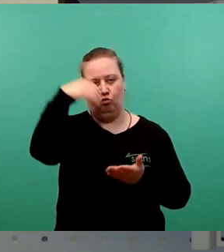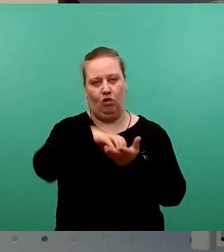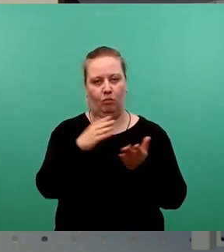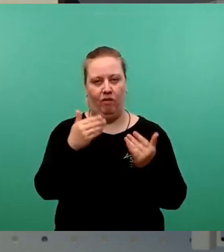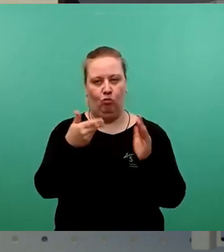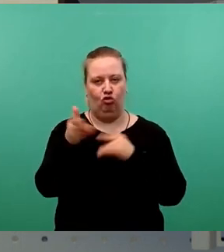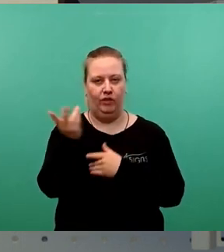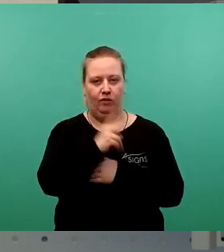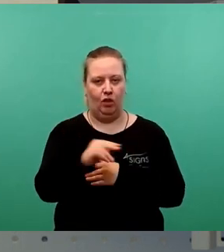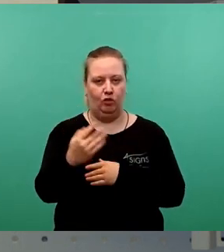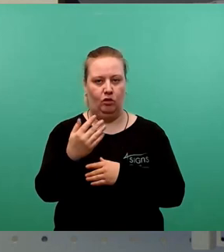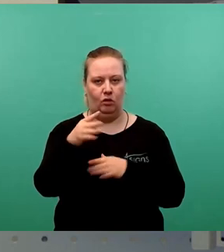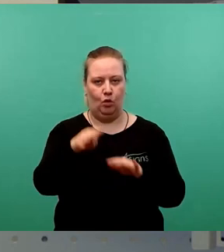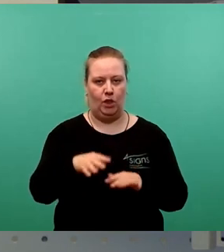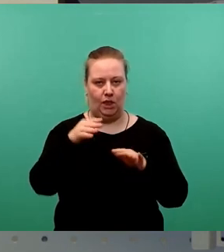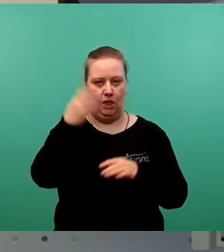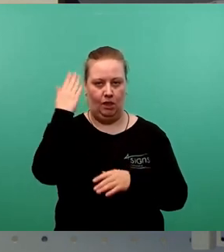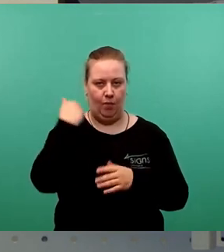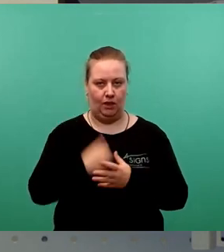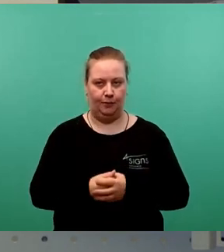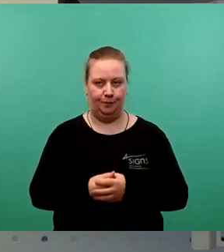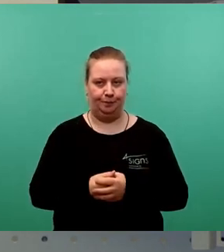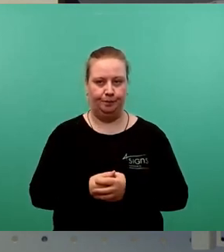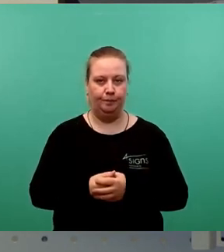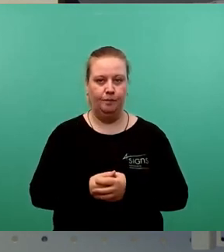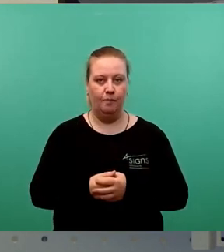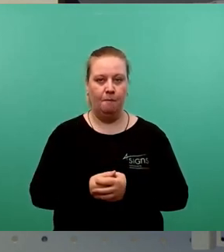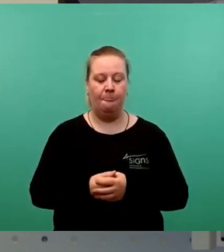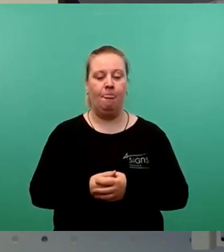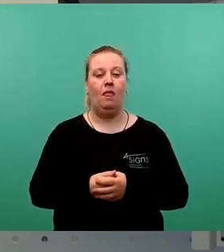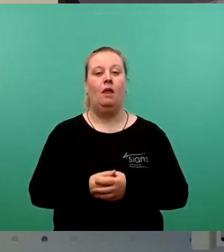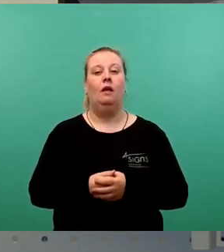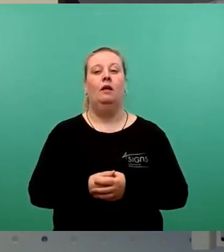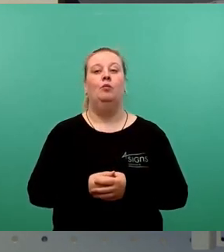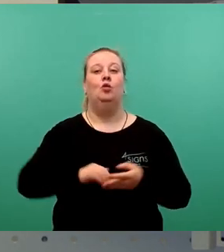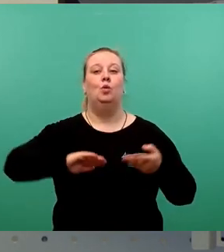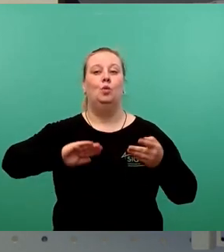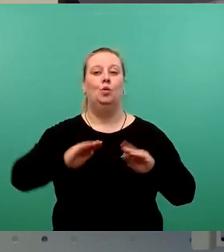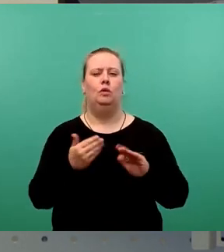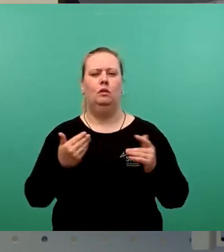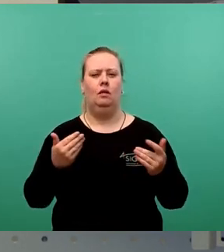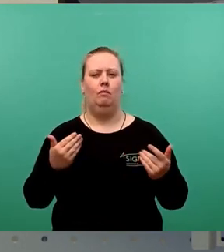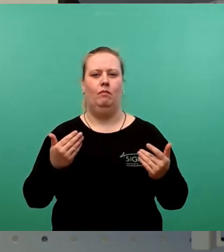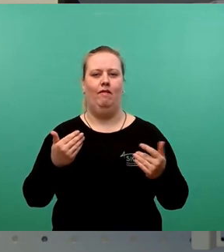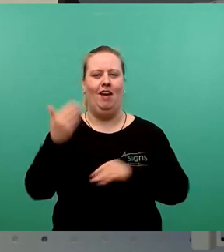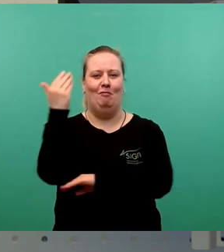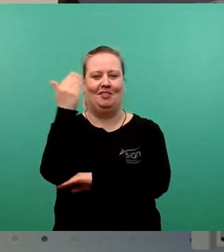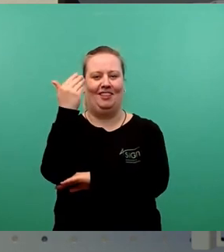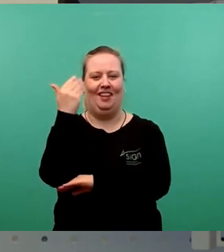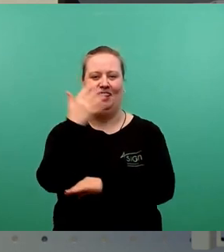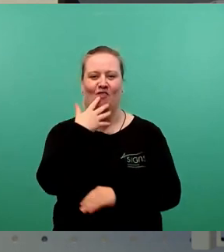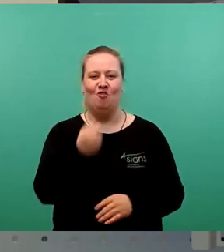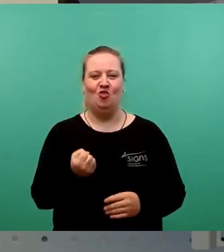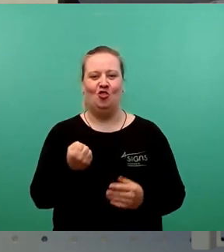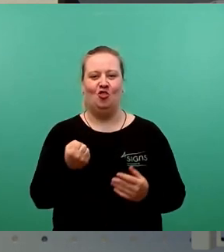2019. Ich möchte noch einmal zum Anfang meiner kurzen Bewerbungsrede zurückkommen. Wenn Sie